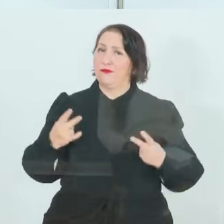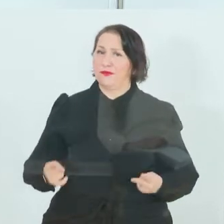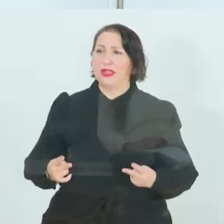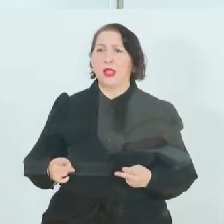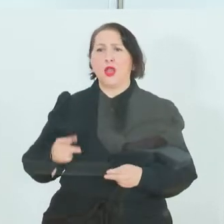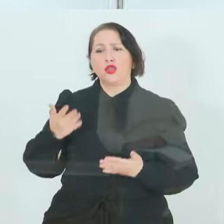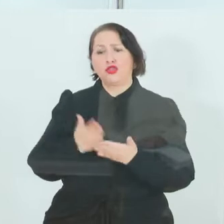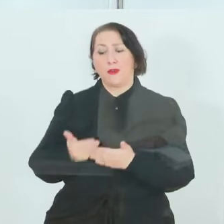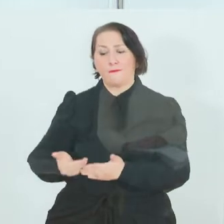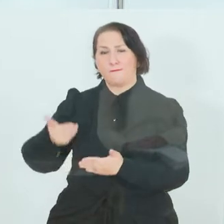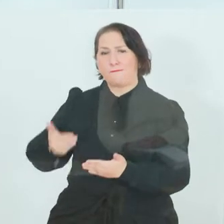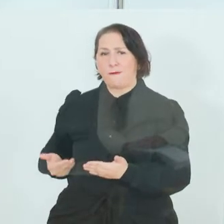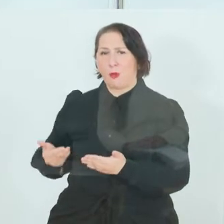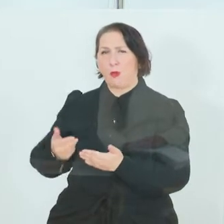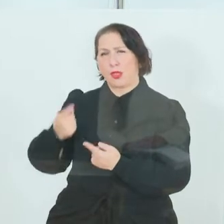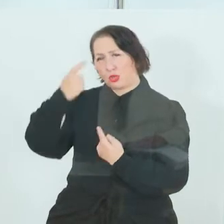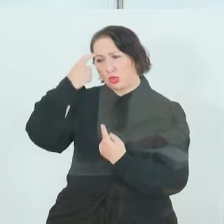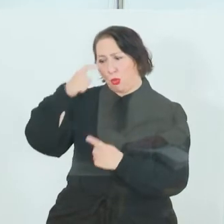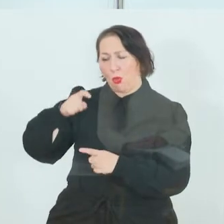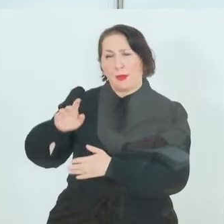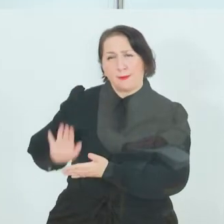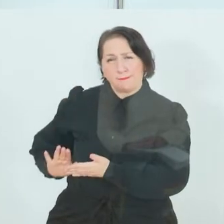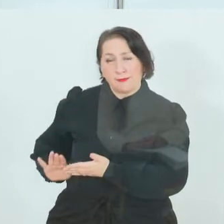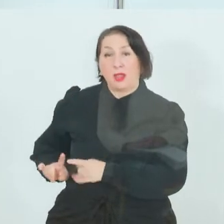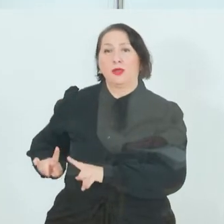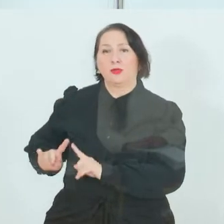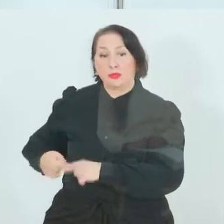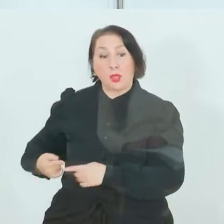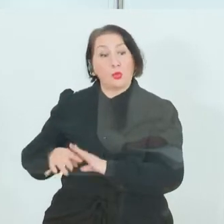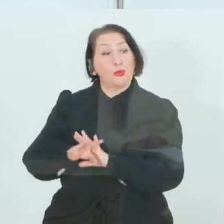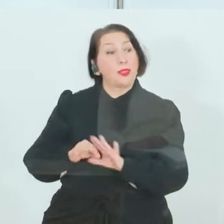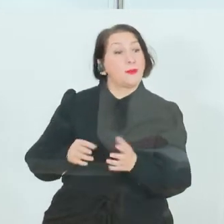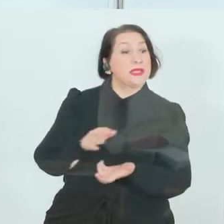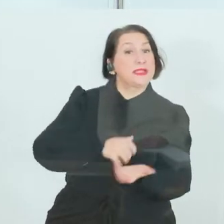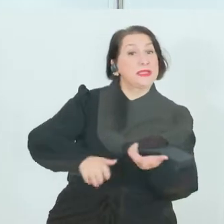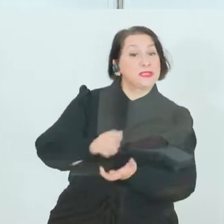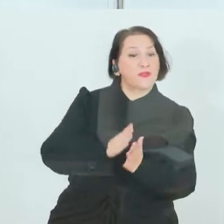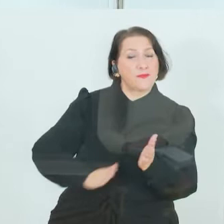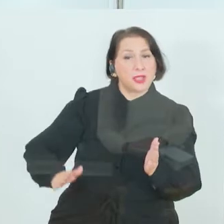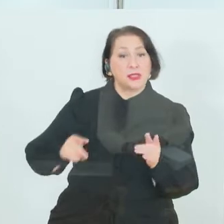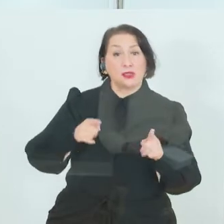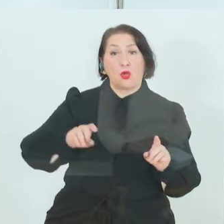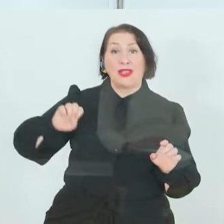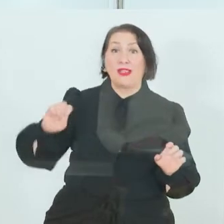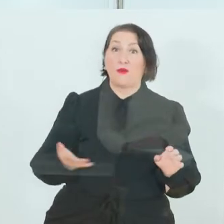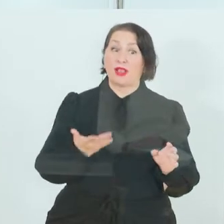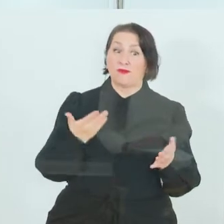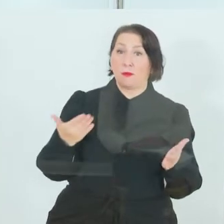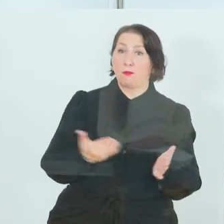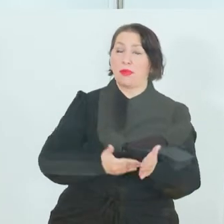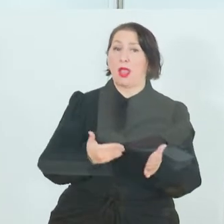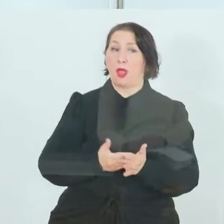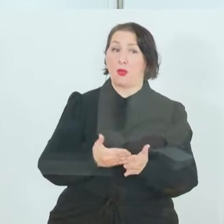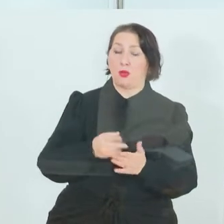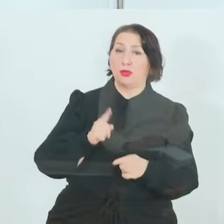zu treffen, um dann auch die Unternehmen in diesen Krisenphasen zu haben, die hier innovativ sein können, die hier